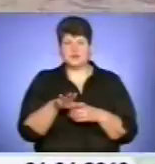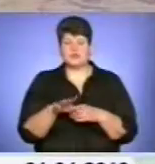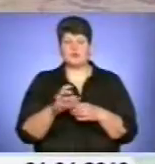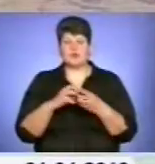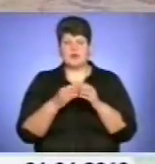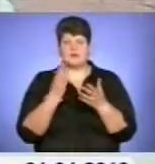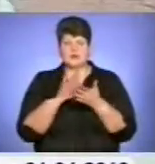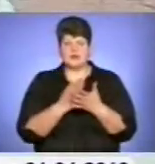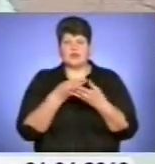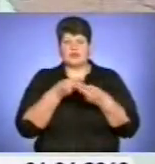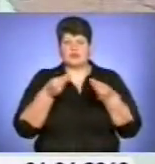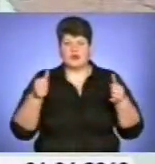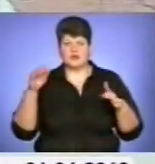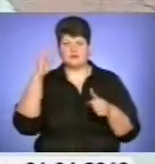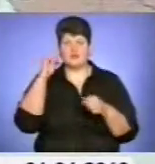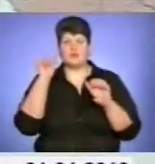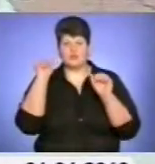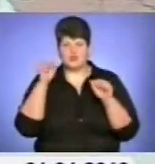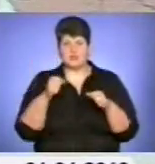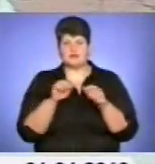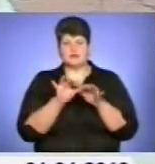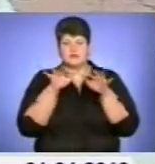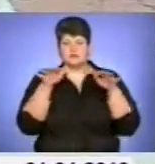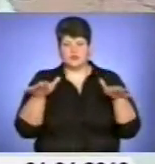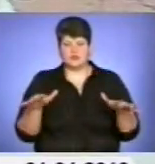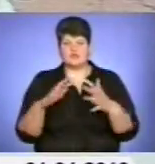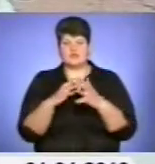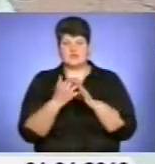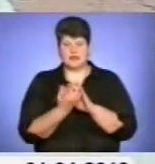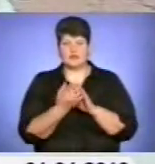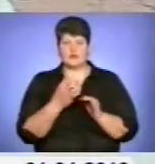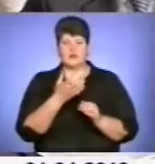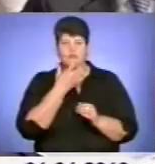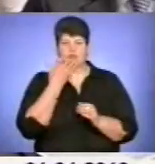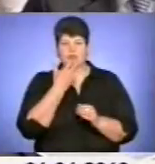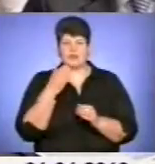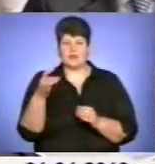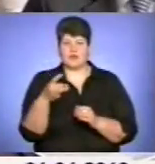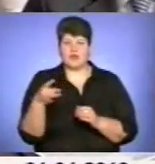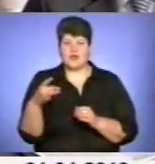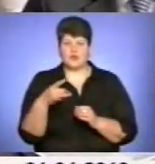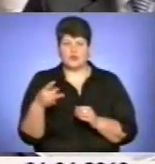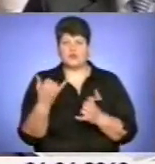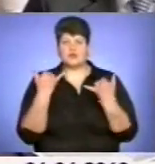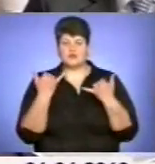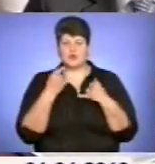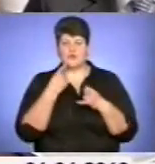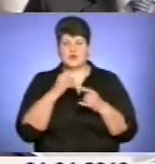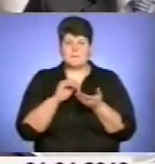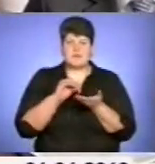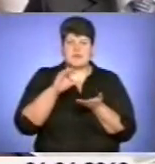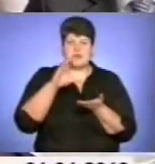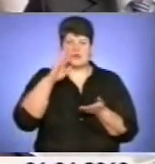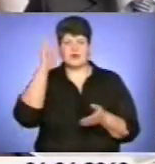талі води, можливе часткове підтоплення населених пунктів південних районів. На сьогодні фахівці прогнозують підняття рівня